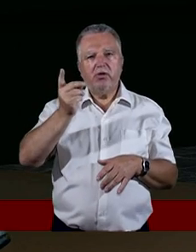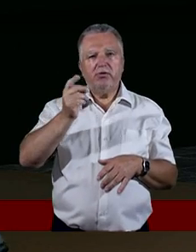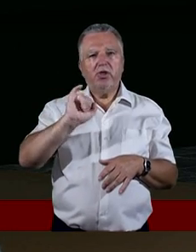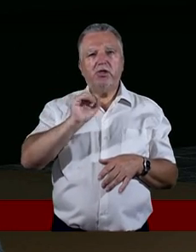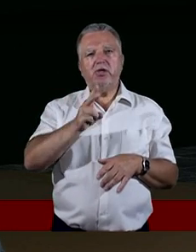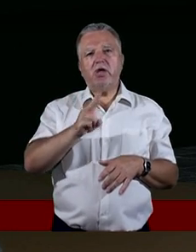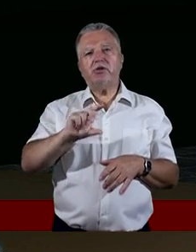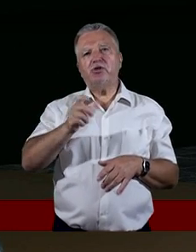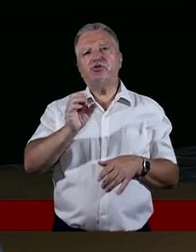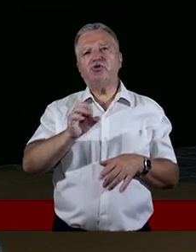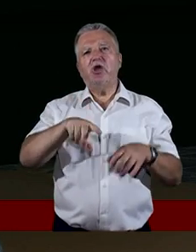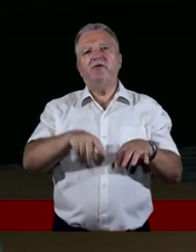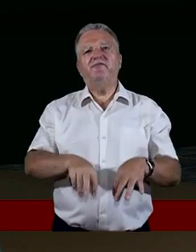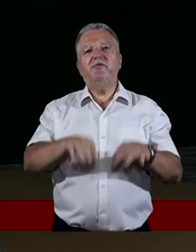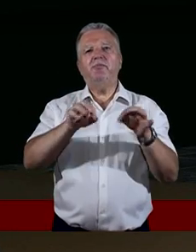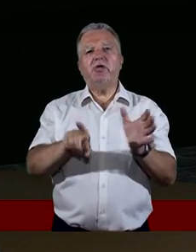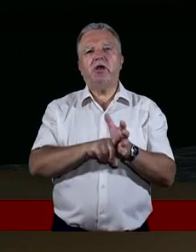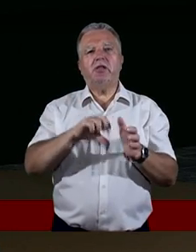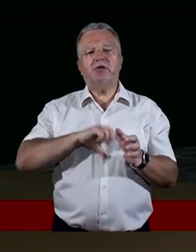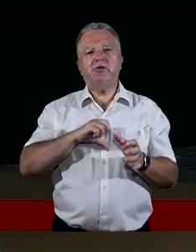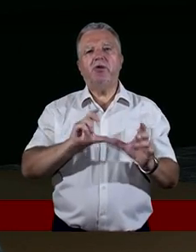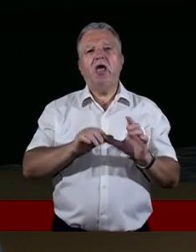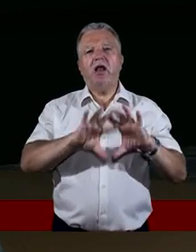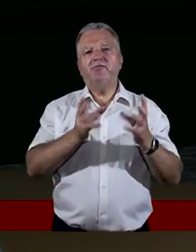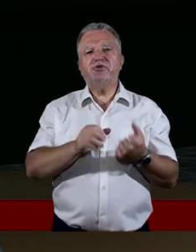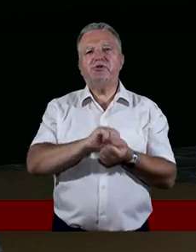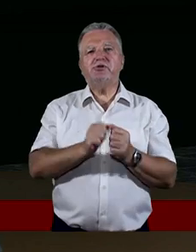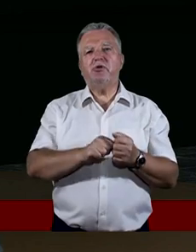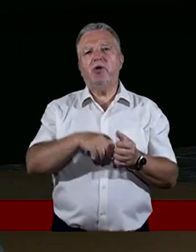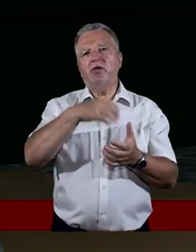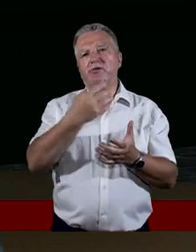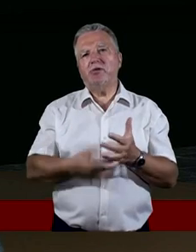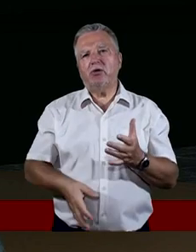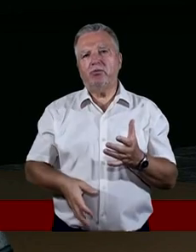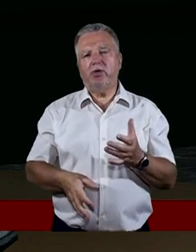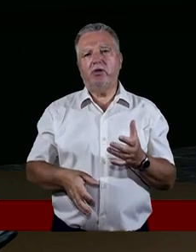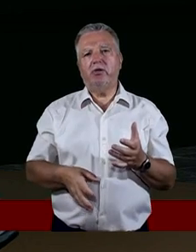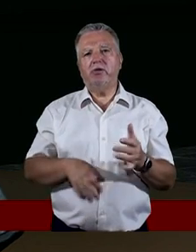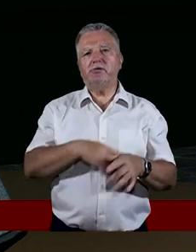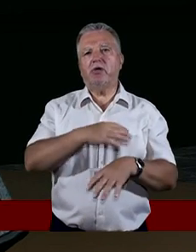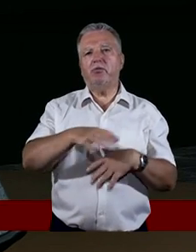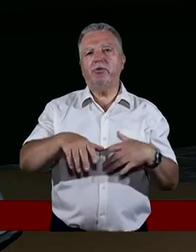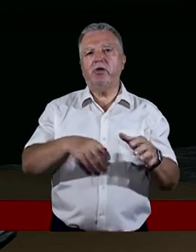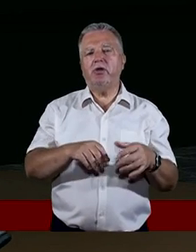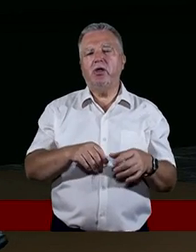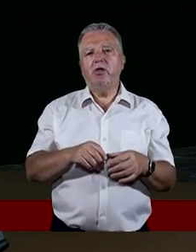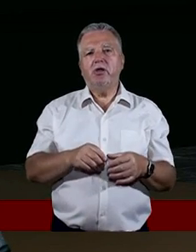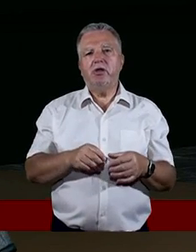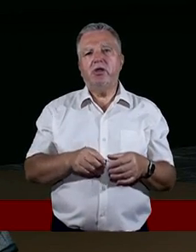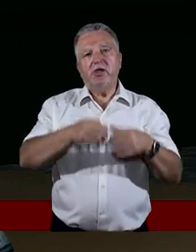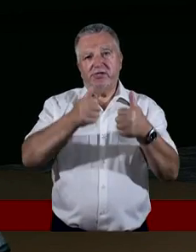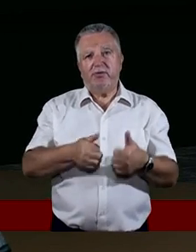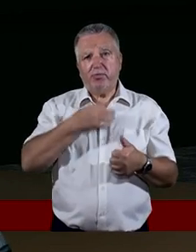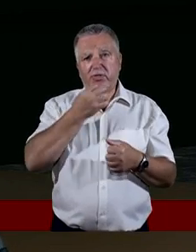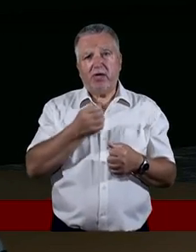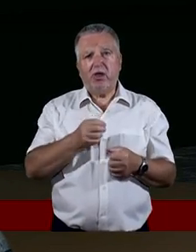każdy próbuje coś dla siebie wybrać, ale przez to są zagubieni. Zresztą często pojawiają się pytania. Tyle jest kościołów chrześcijańskich,